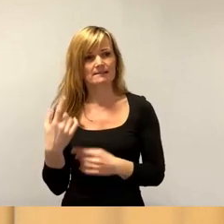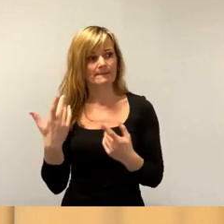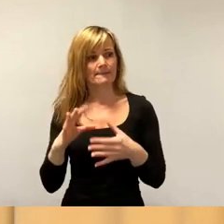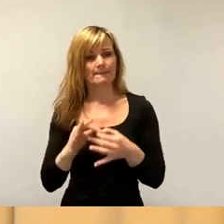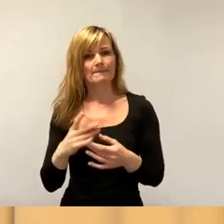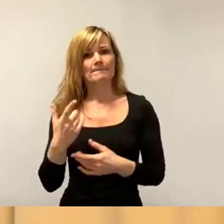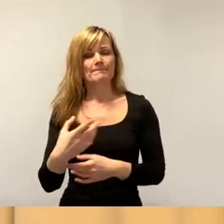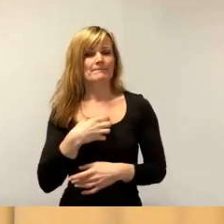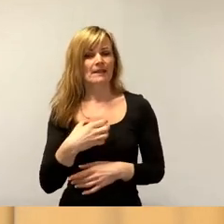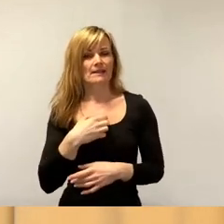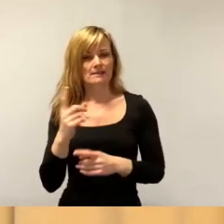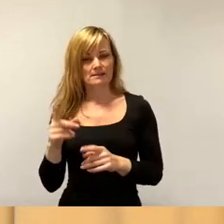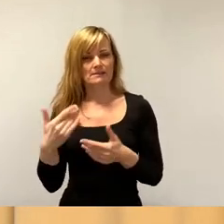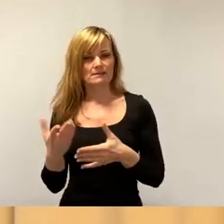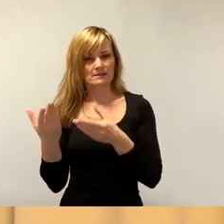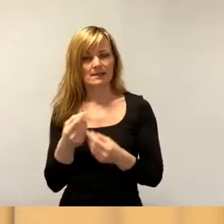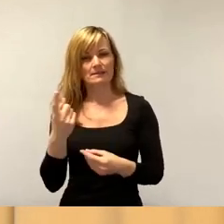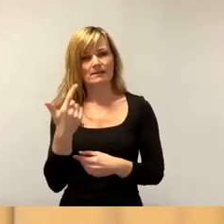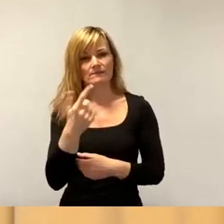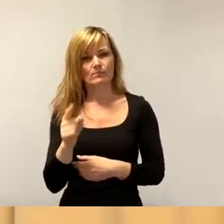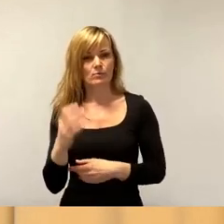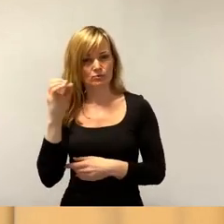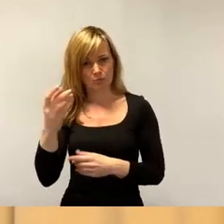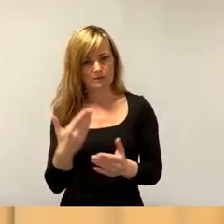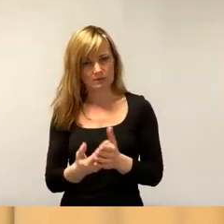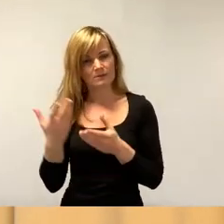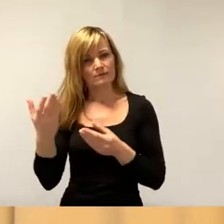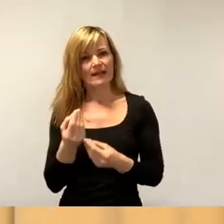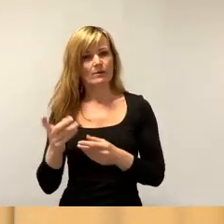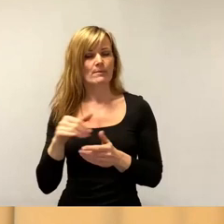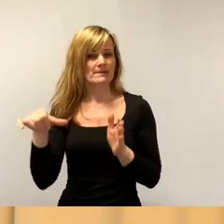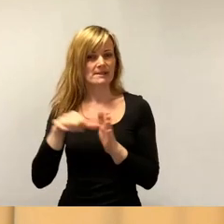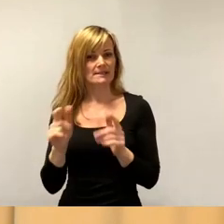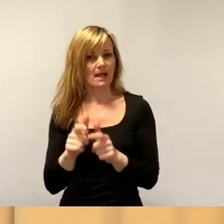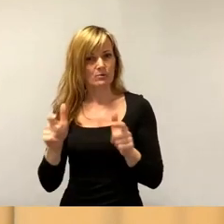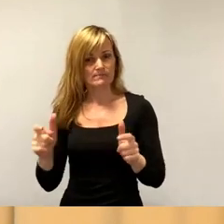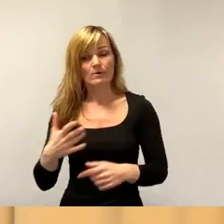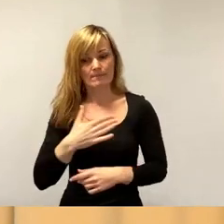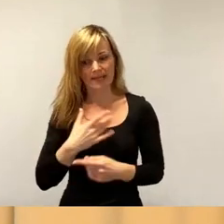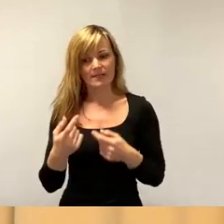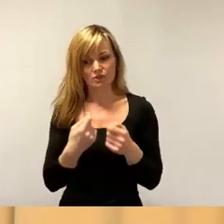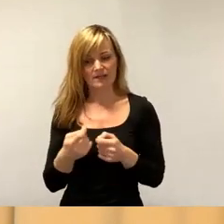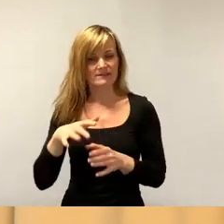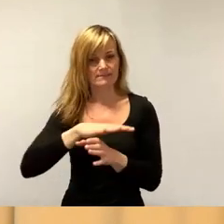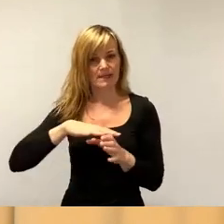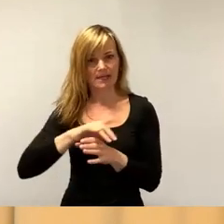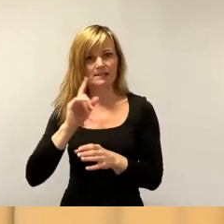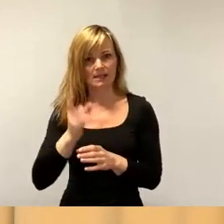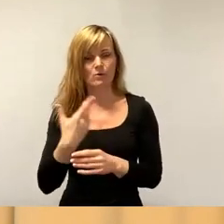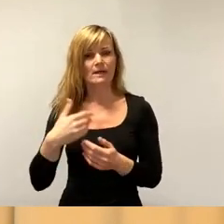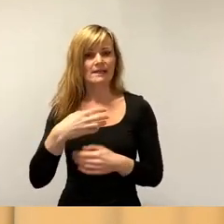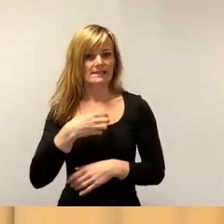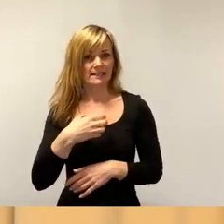Welcome Center 2.0, unser Welcome Center auszubauen, was bei mir auch im Geschäftsbereich ist, damit auch Dresdner Mittelstandsunternehmen davon